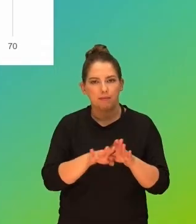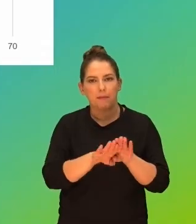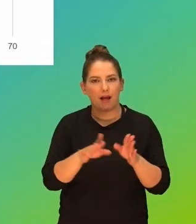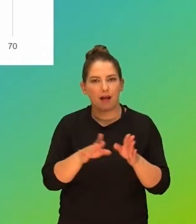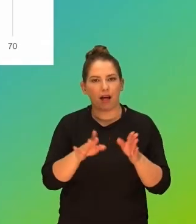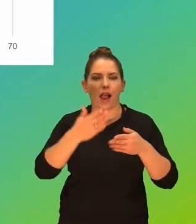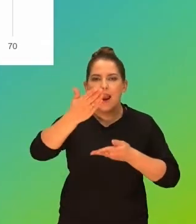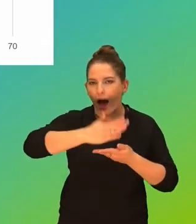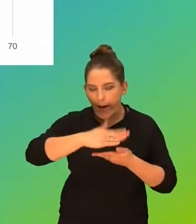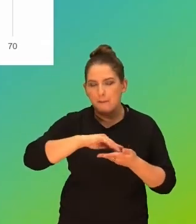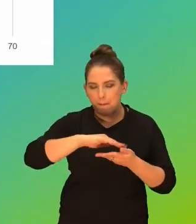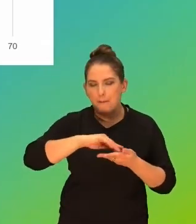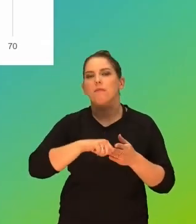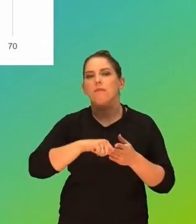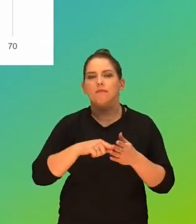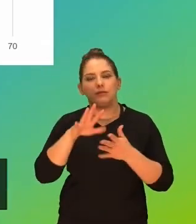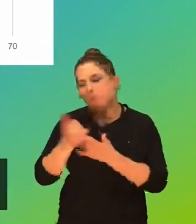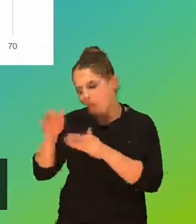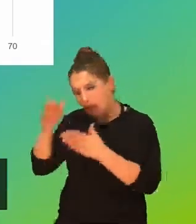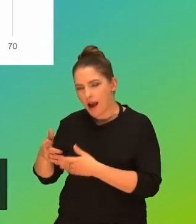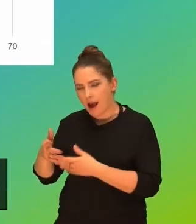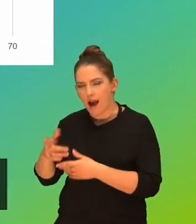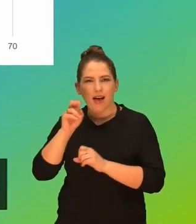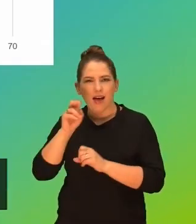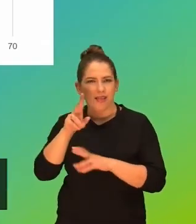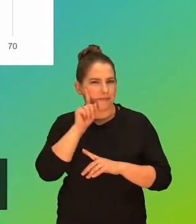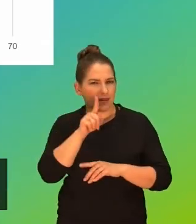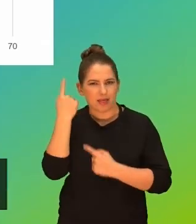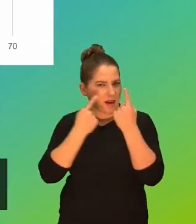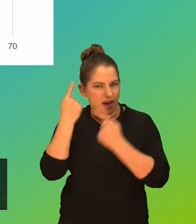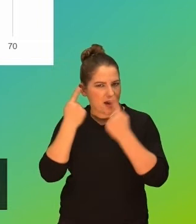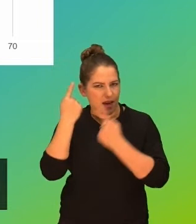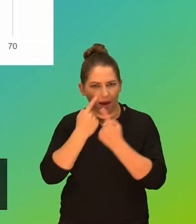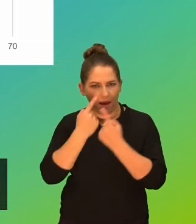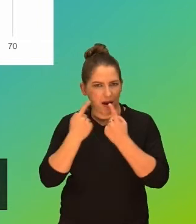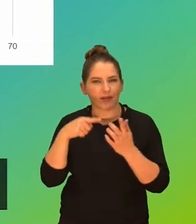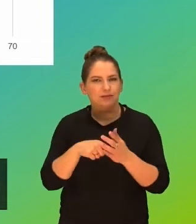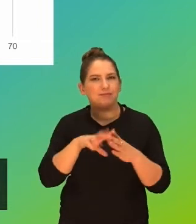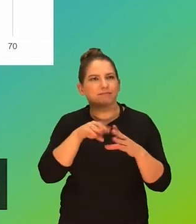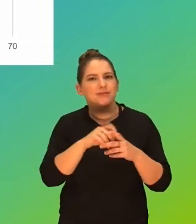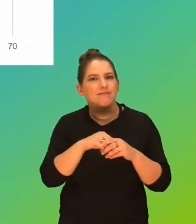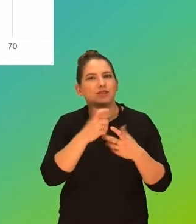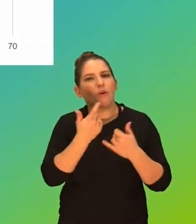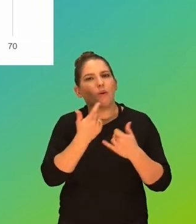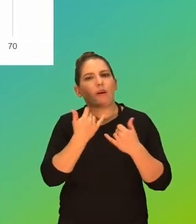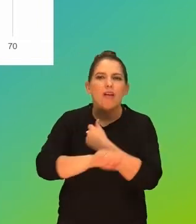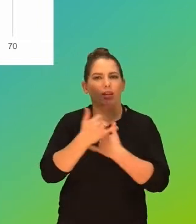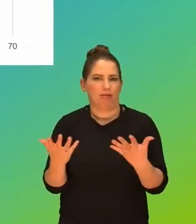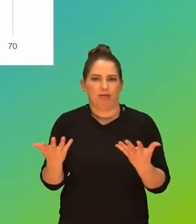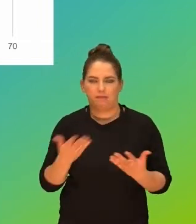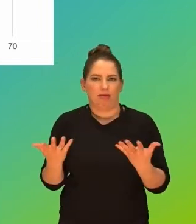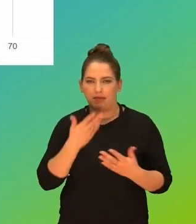zamknęły laptopy i zajęły się czymkolwiek innym, ale tak naprawdę nie myślimy o tym, czym to coś innego mogłoby być.